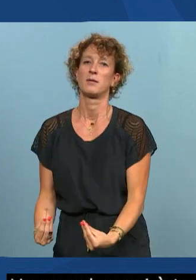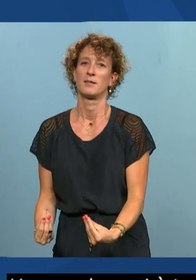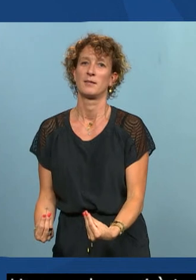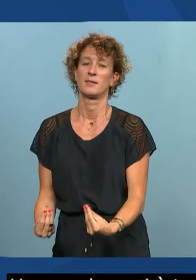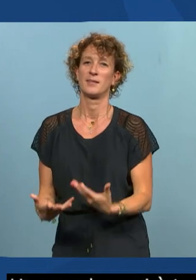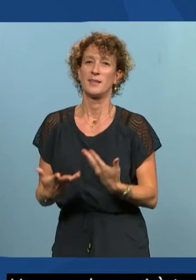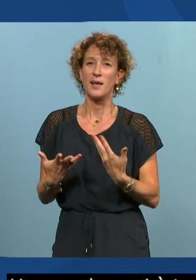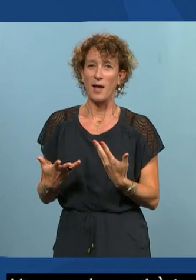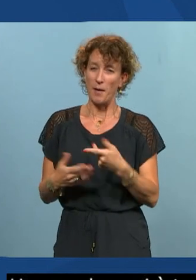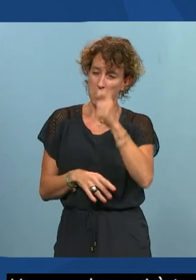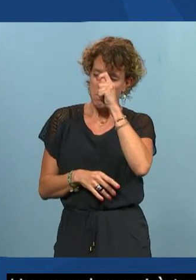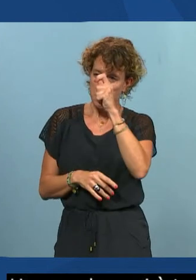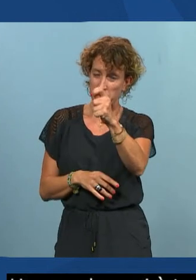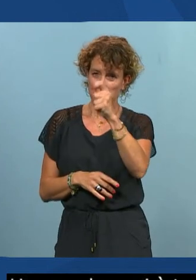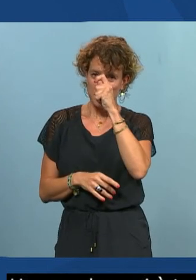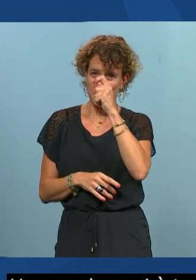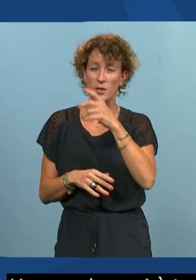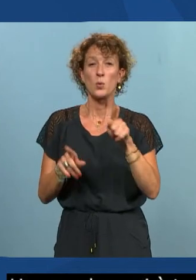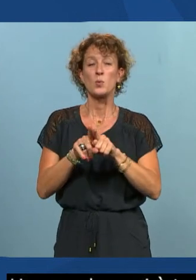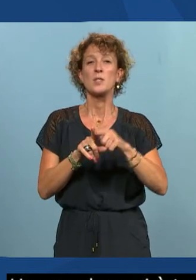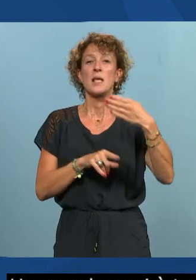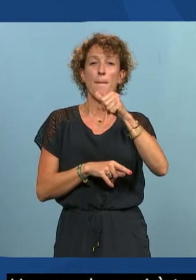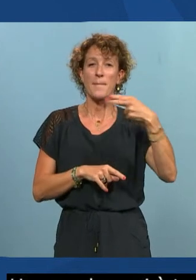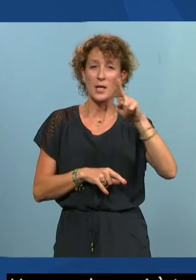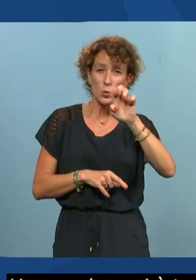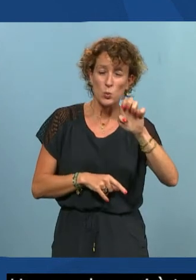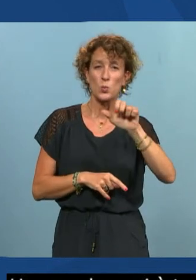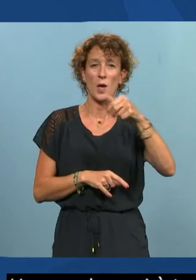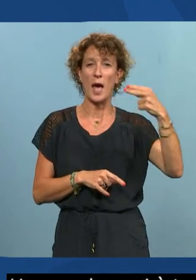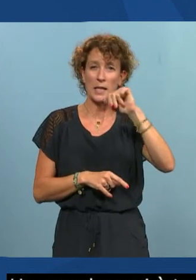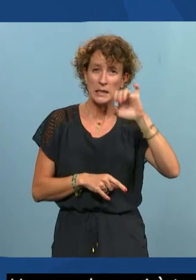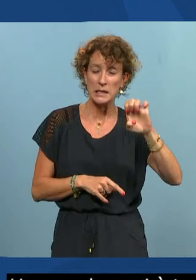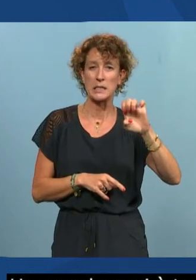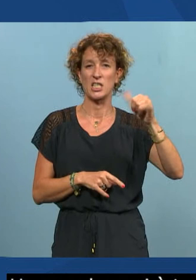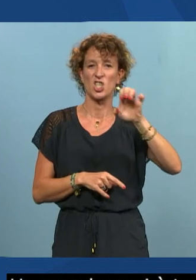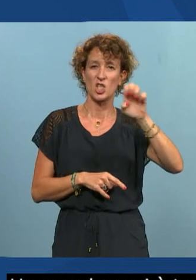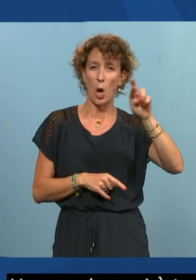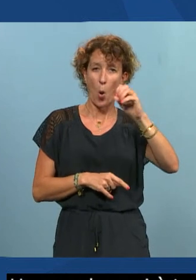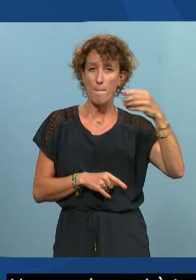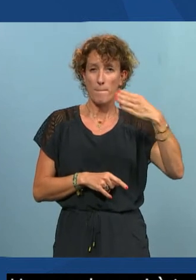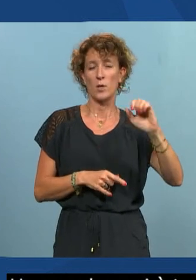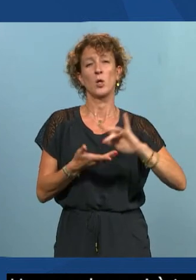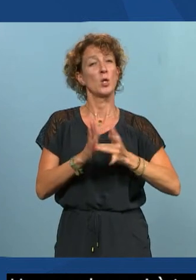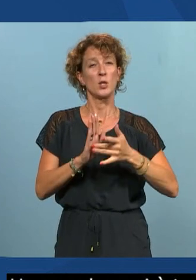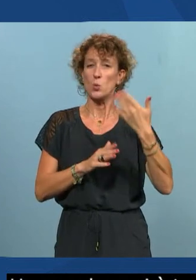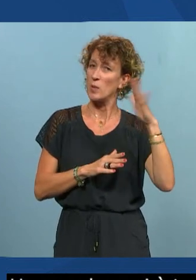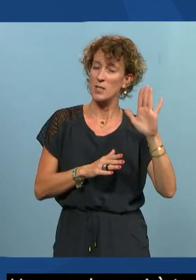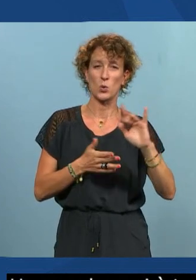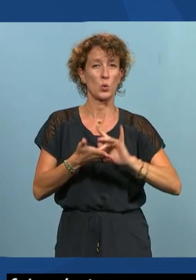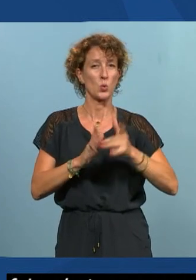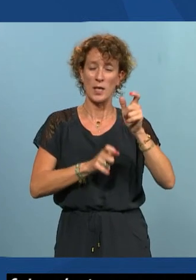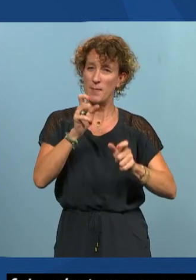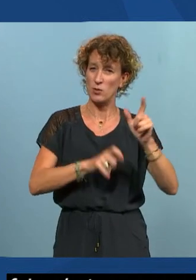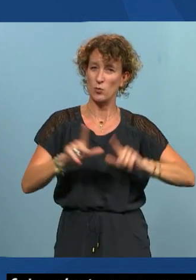stress un grand coup de chapeau à Manu à Annie à Jérôme et puis à tous les autres aussi et les collègues de la Damane qui font vivre l